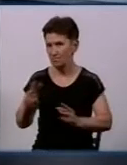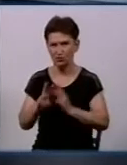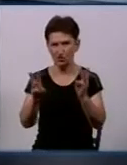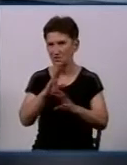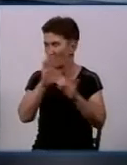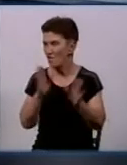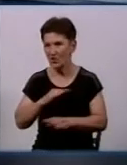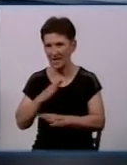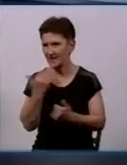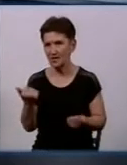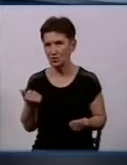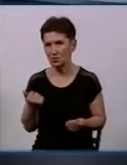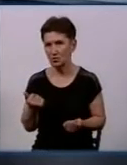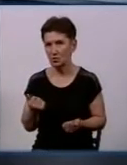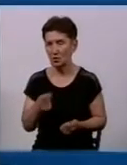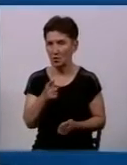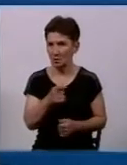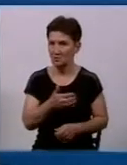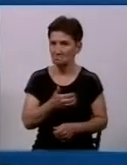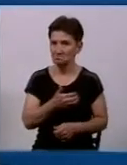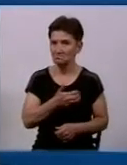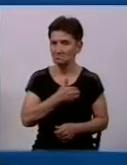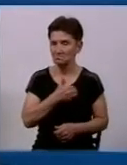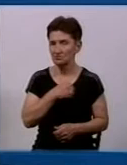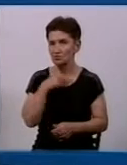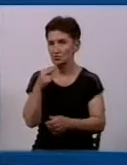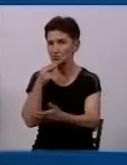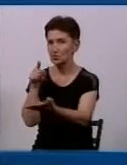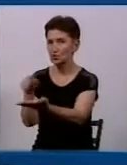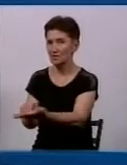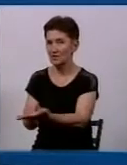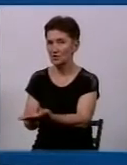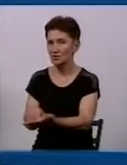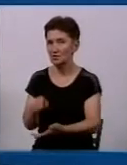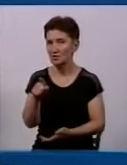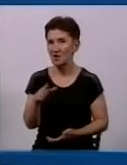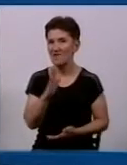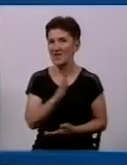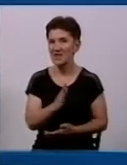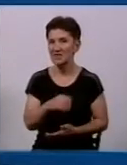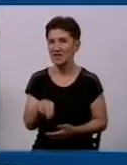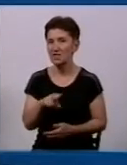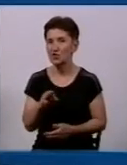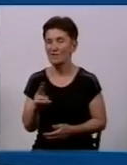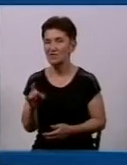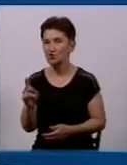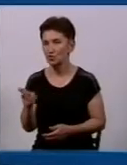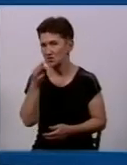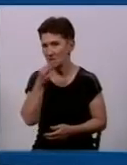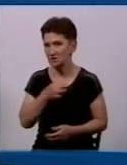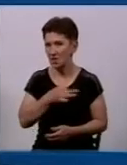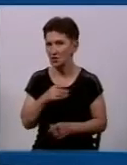взагалі не существує. Я просто, до речі, хочу зауважити, що Валентина Давидчук сказала в телефонній розмові мені, що